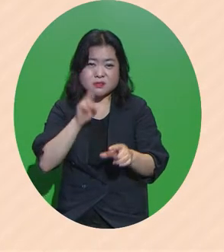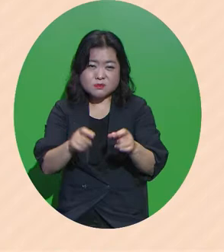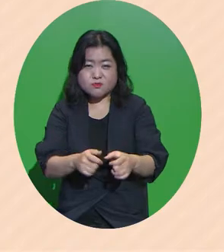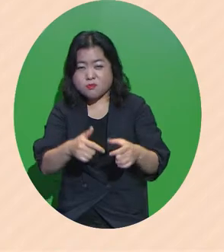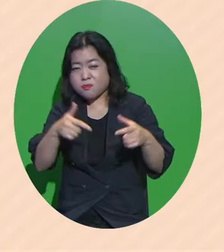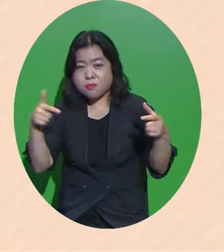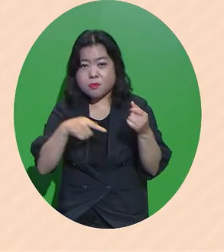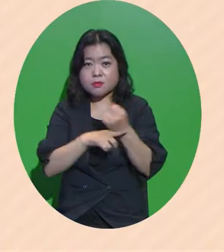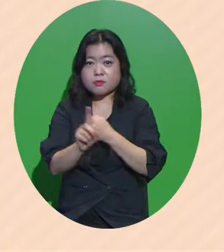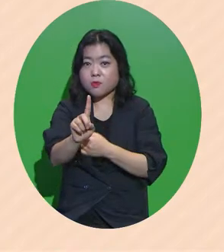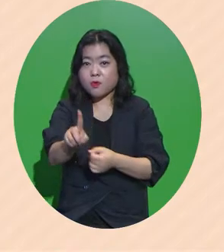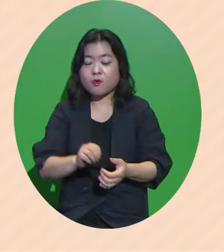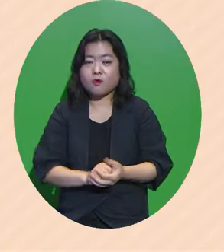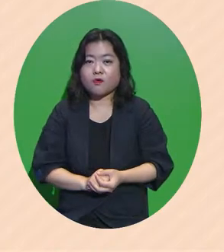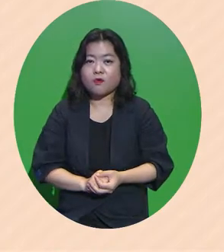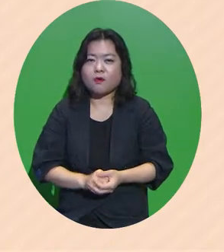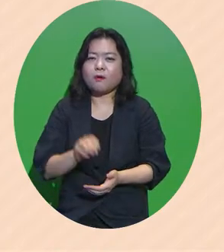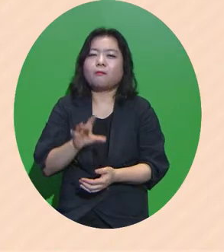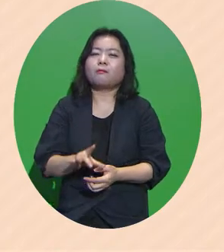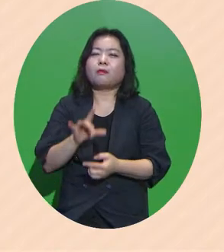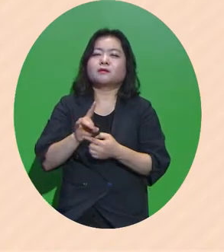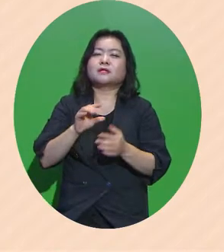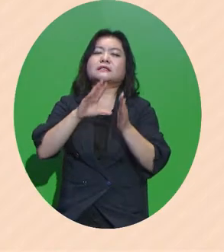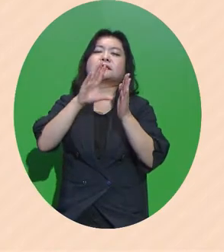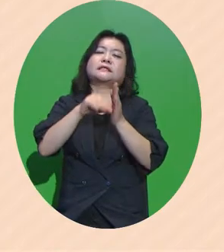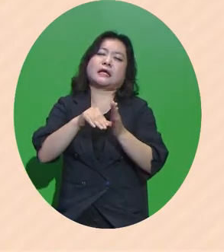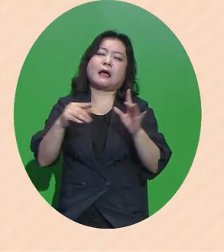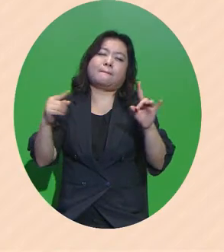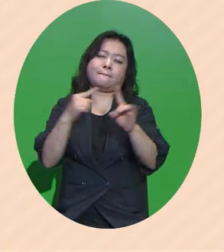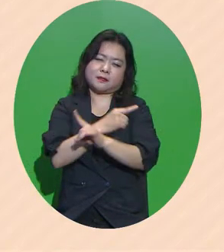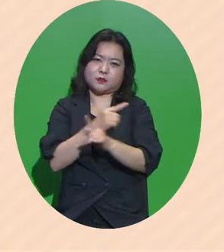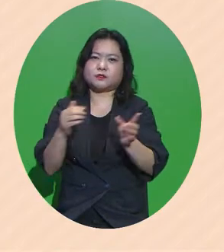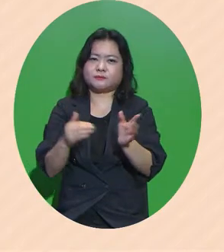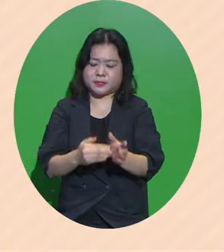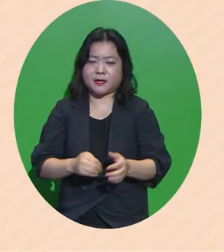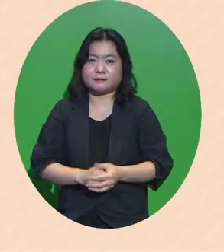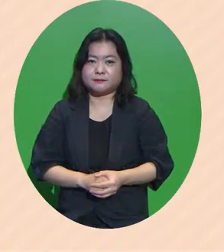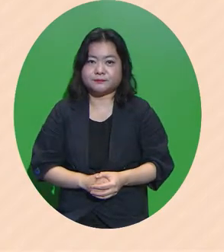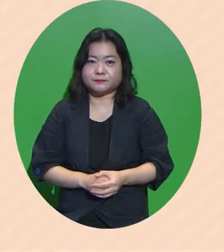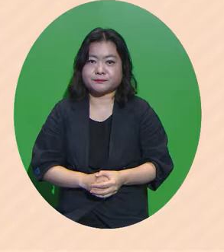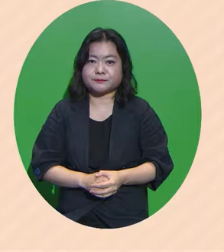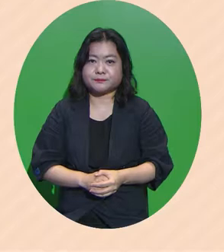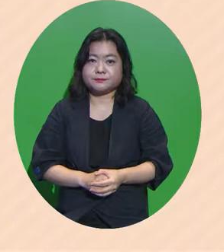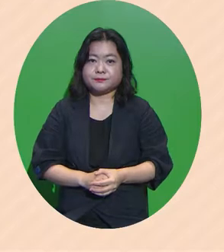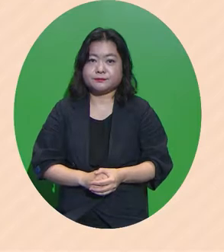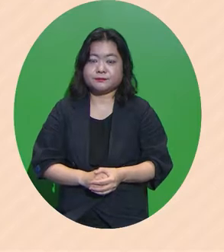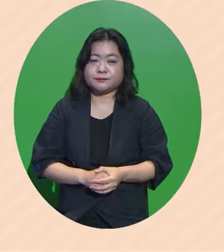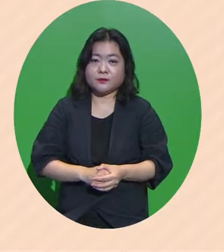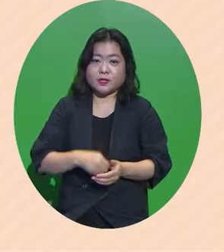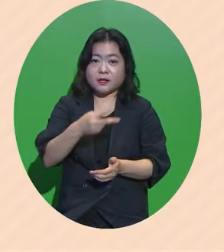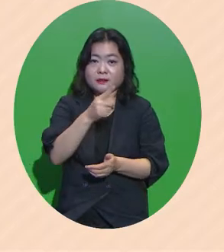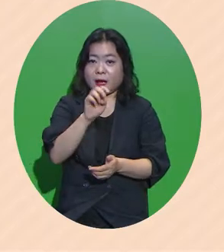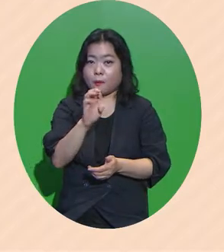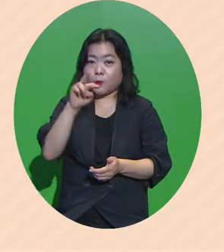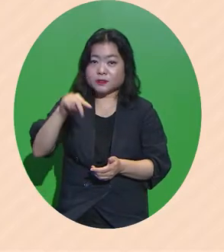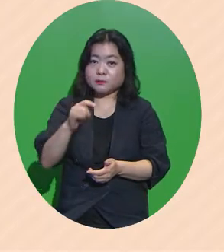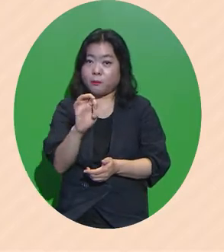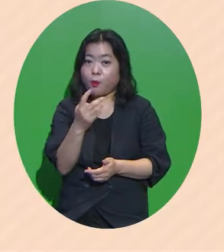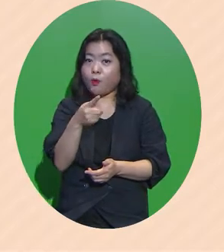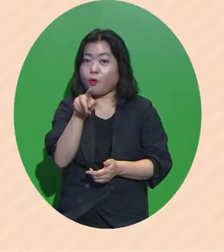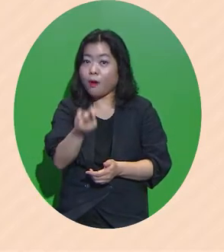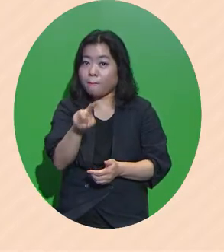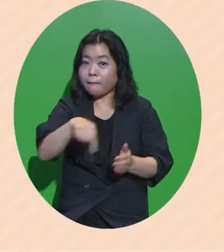것일까요? 먼저 시대가 바뀌었습니다 다버스 포럼에서 일찍이